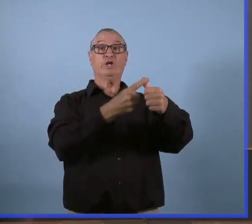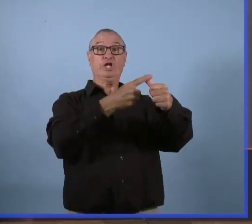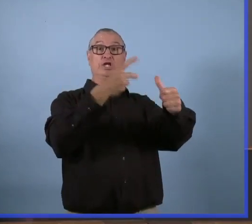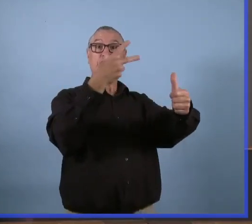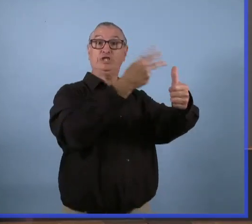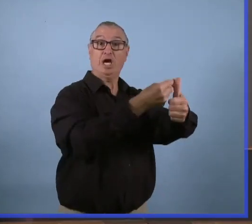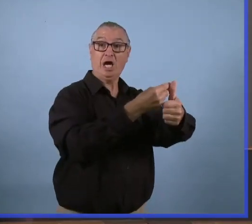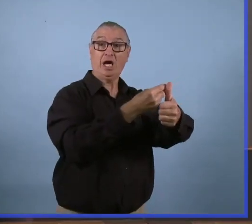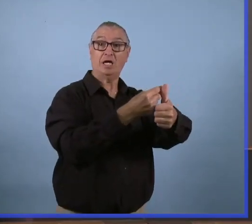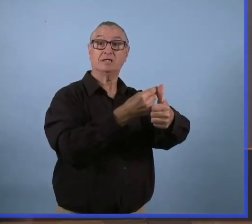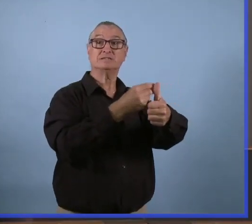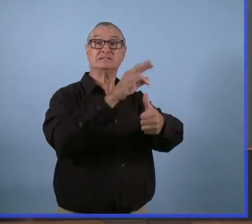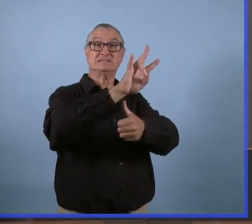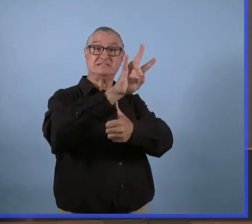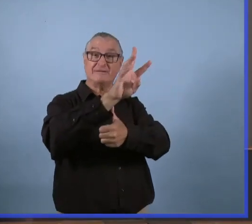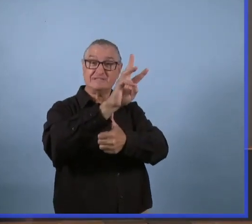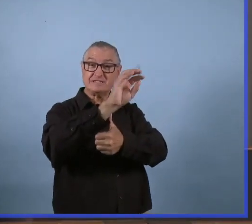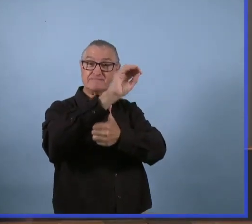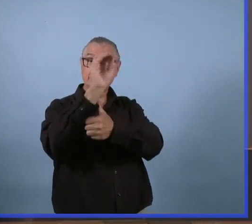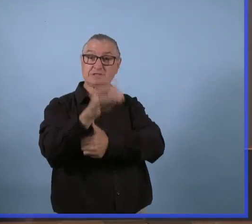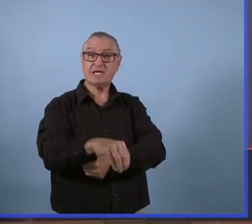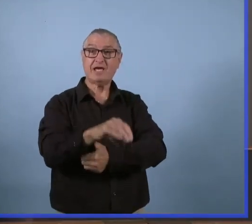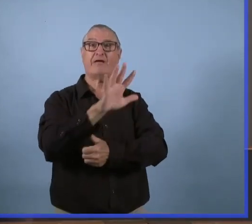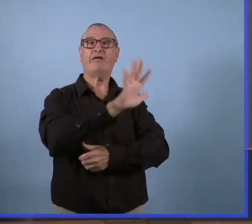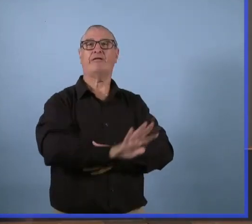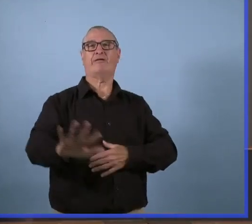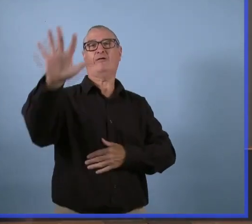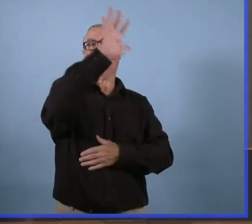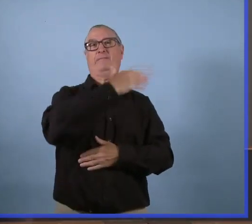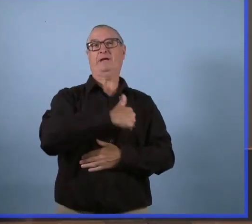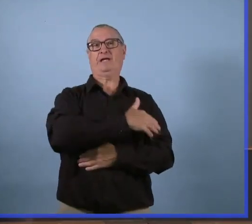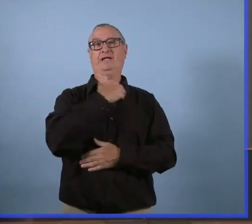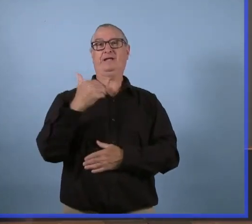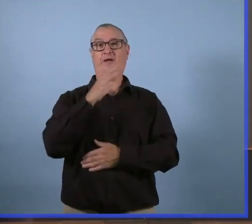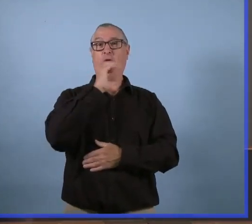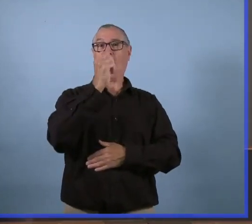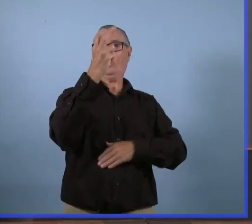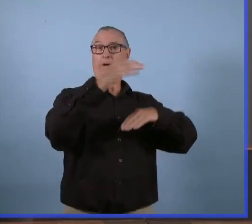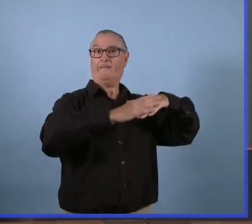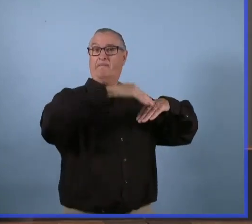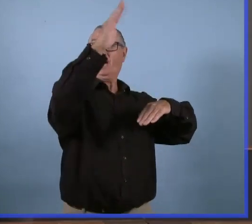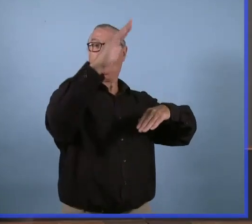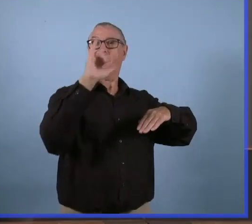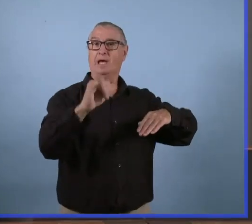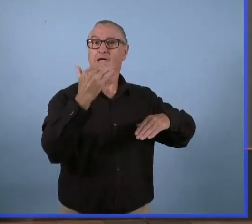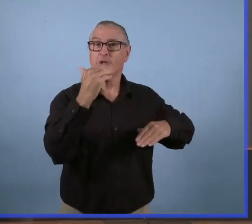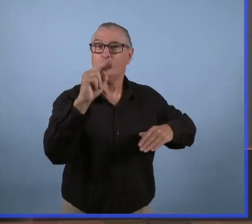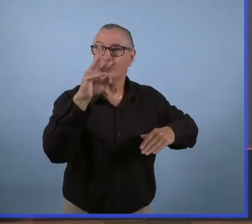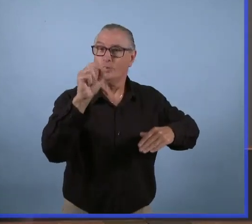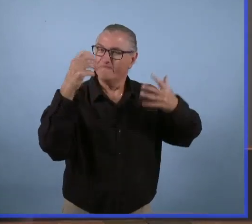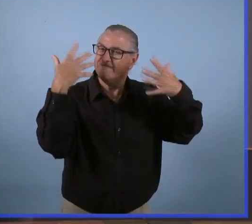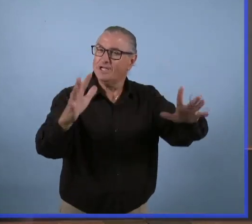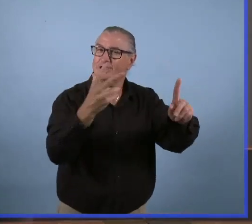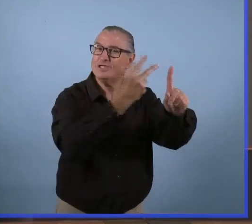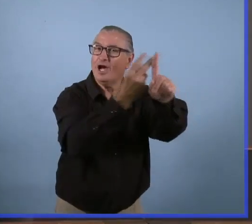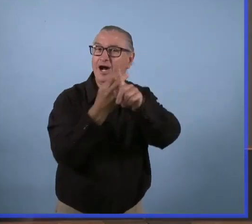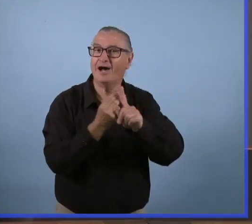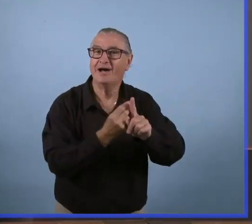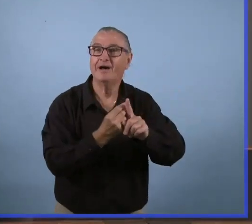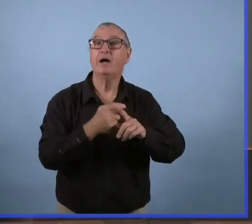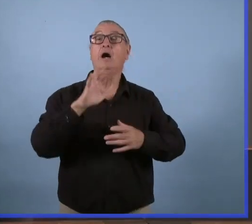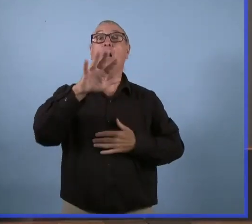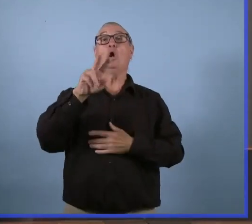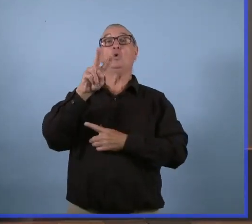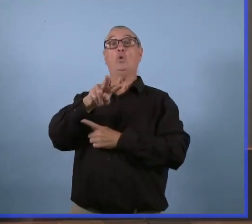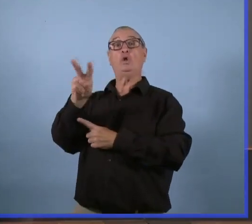plus de 70%. On est en fait à 70,6% de la population qui a reçu sa première dose et à 22% pour la